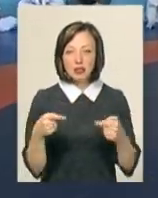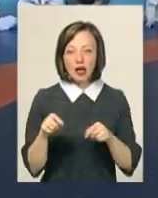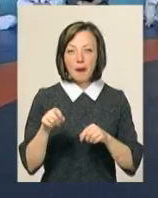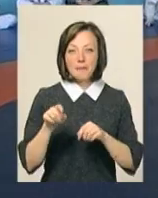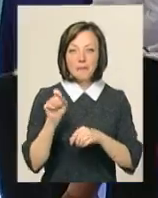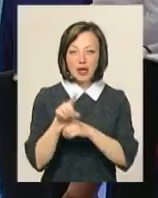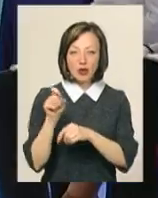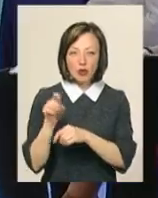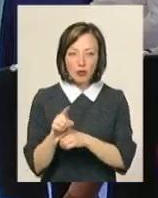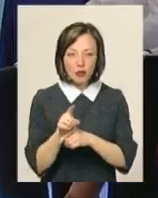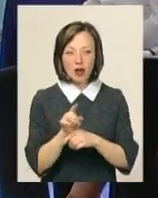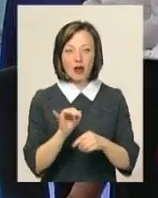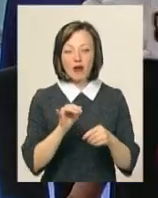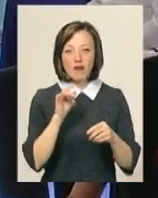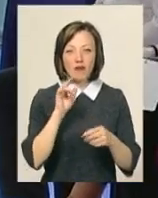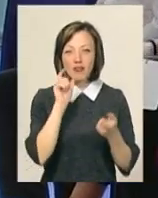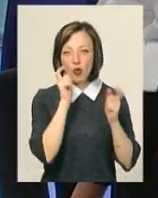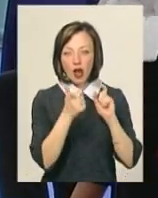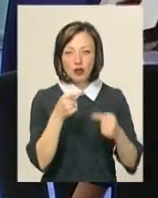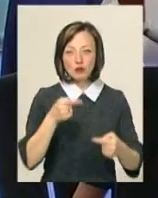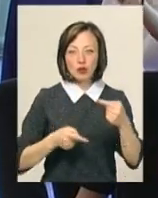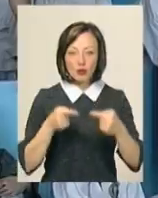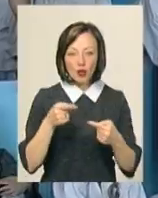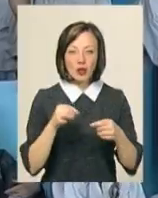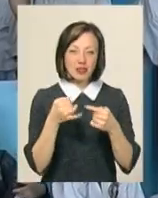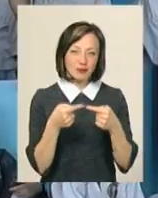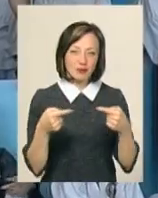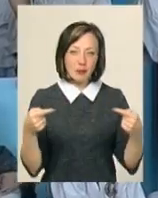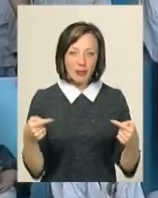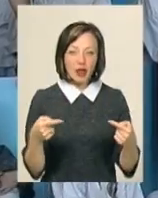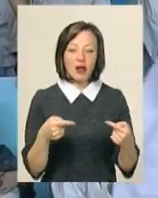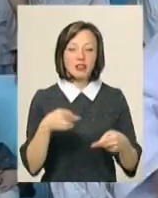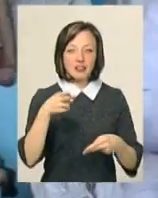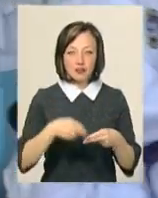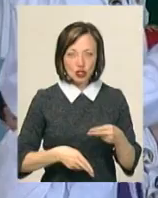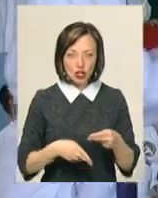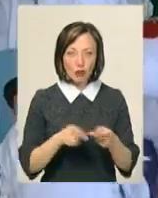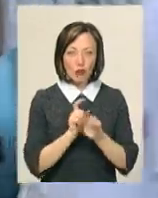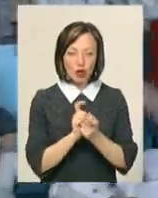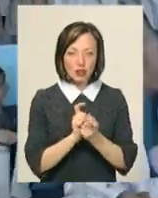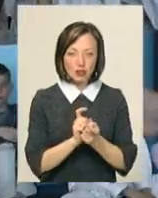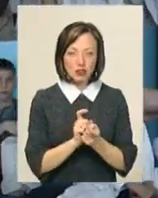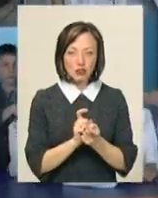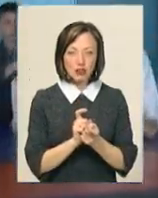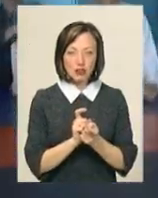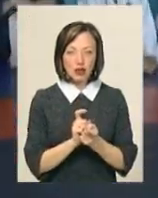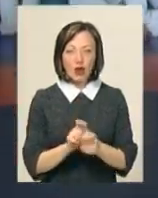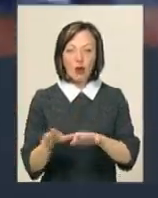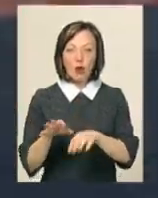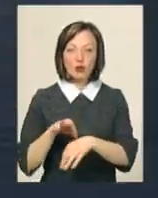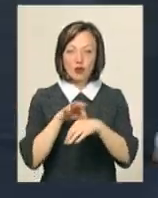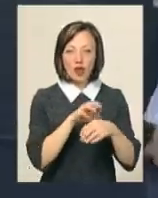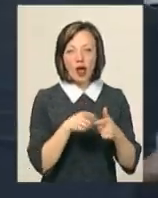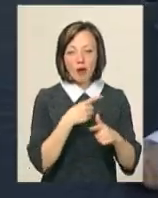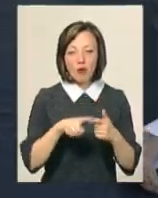нападу, удар для відволікання супротивника, обезброєння супротивника, після чого логічно завершити поєдинок, конвоювати опонента або